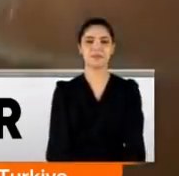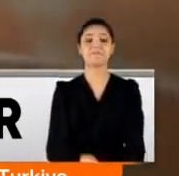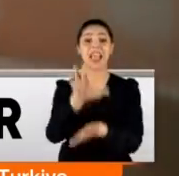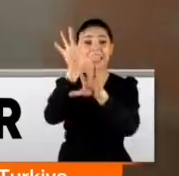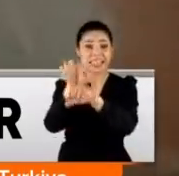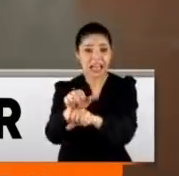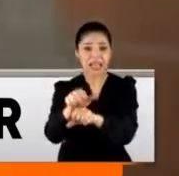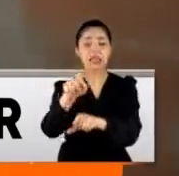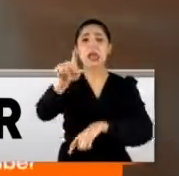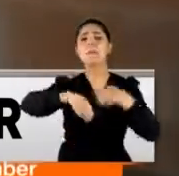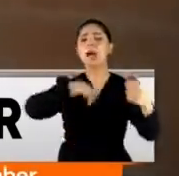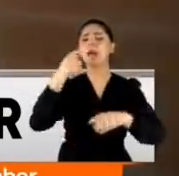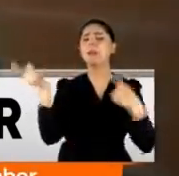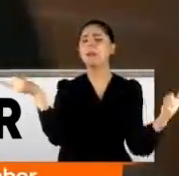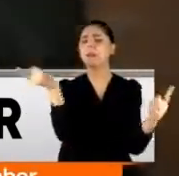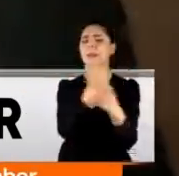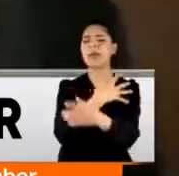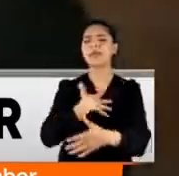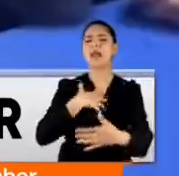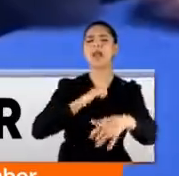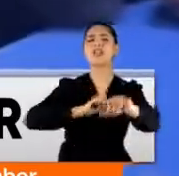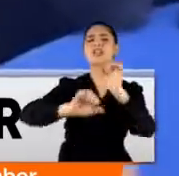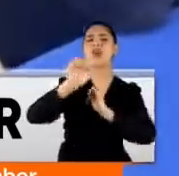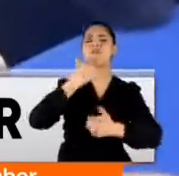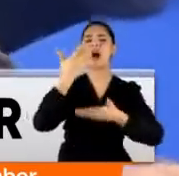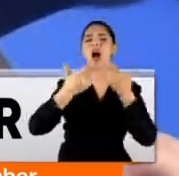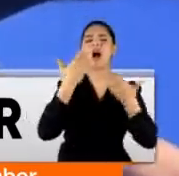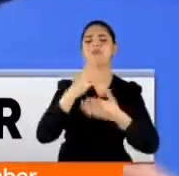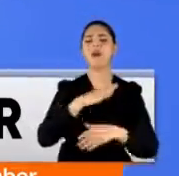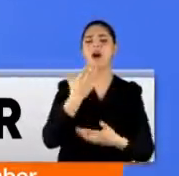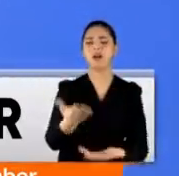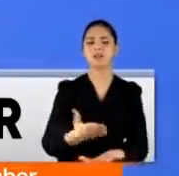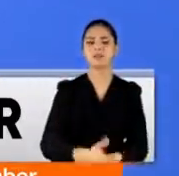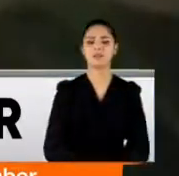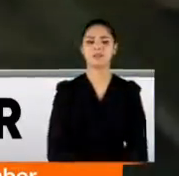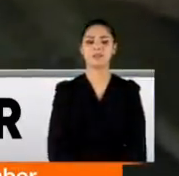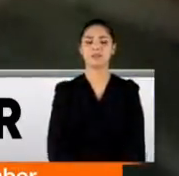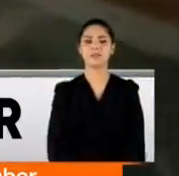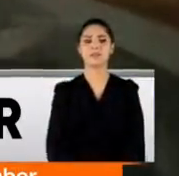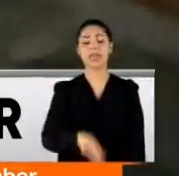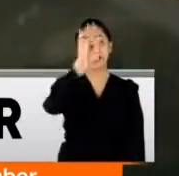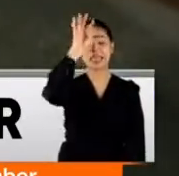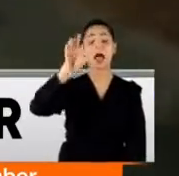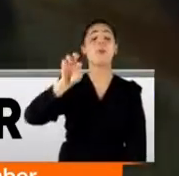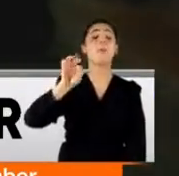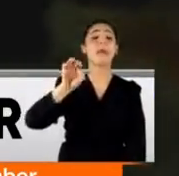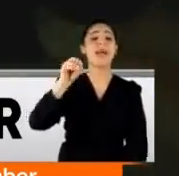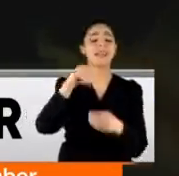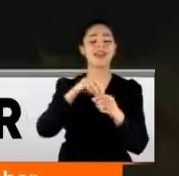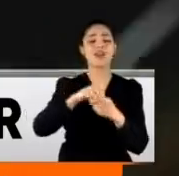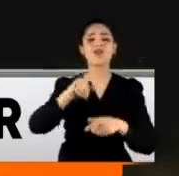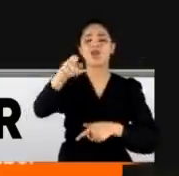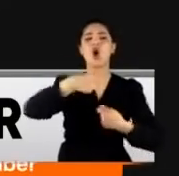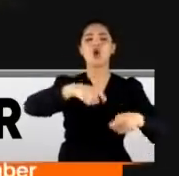Yakalanınca da türlü bahanelerle kendilerini savundular. Ne yapıyordunuz çatıda? Geziyordum hava duyarım ben. İstanbul Pendik'te kumar oynandığı